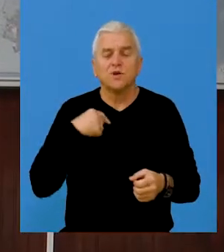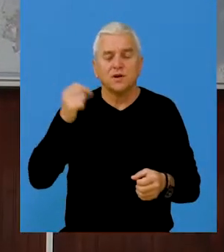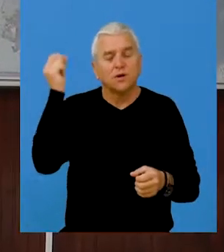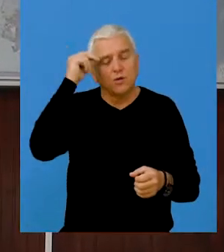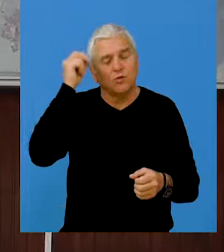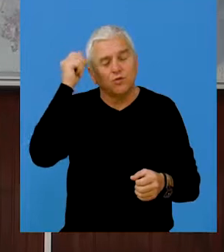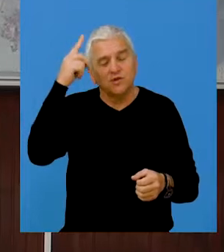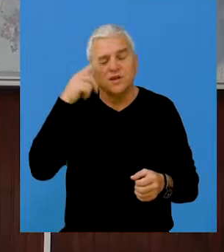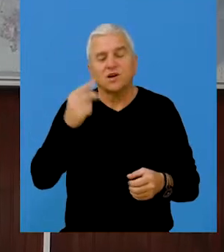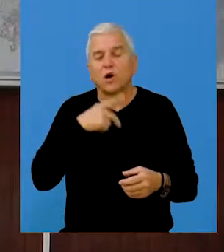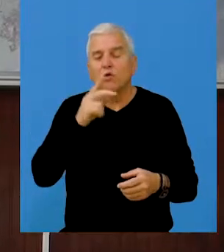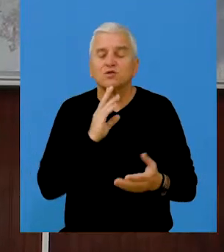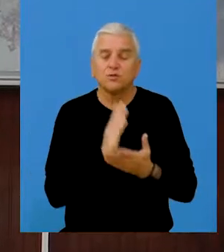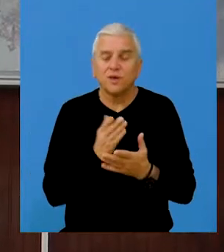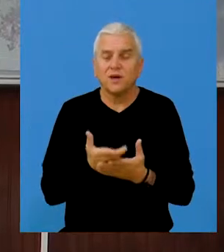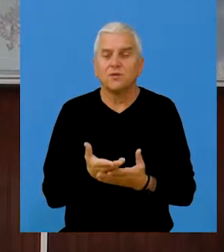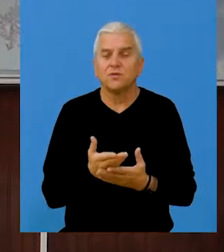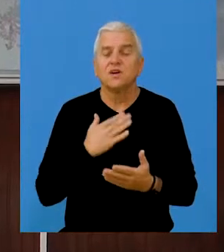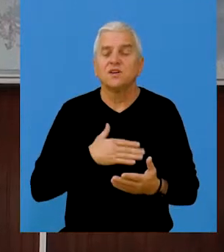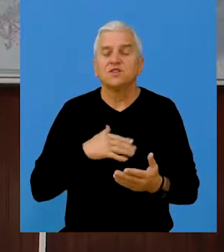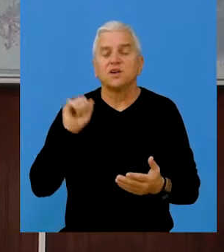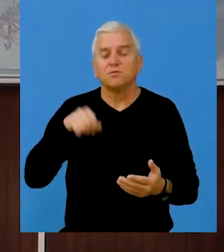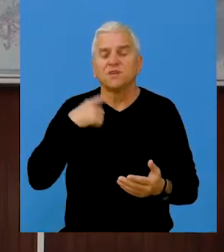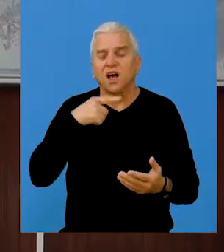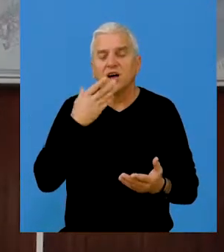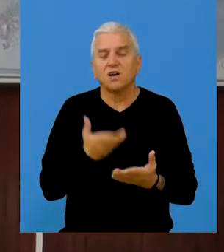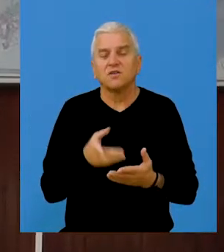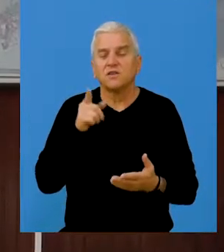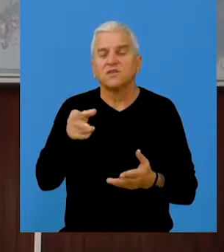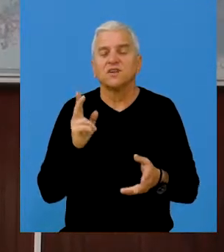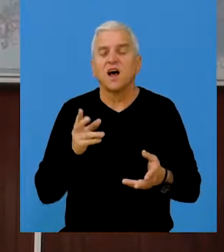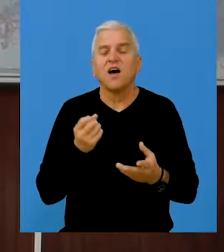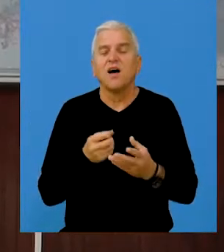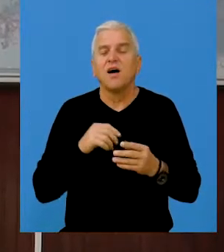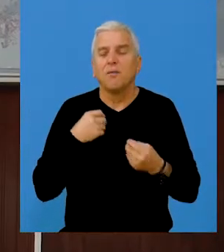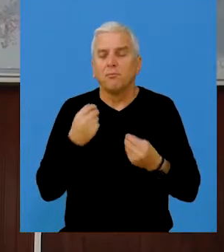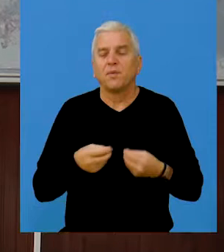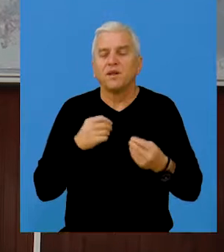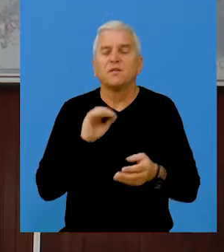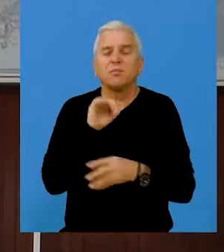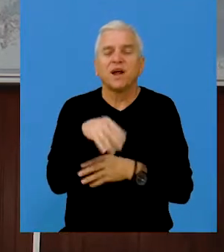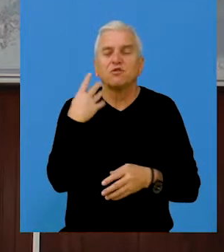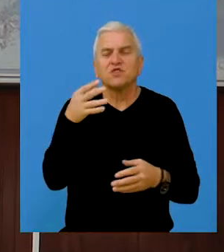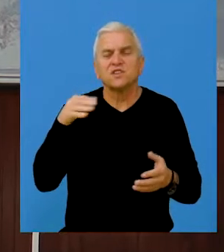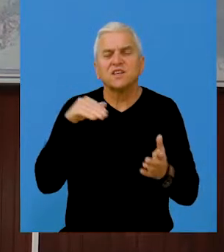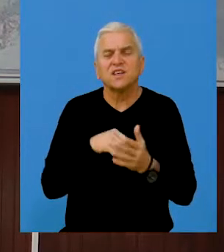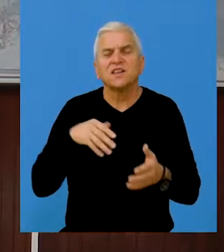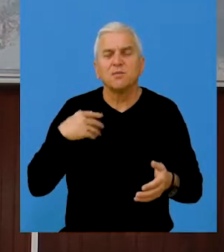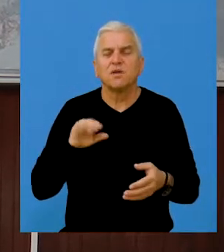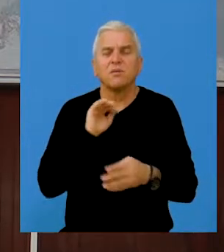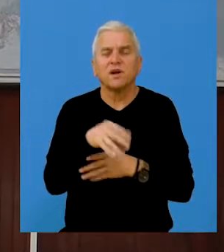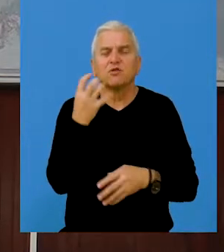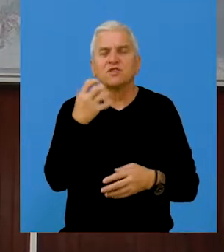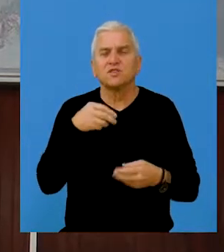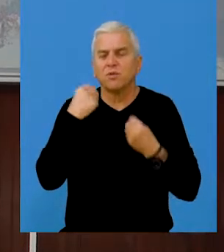podršku i podsjećaju nas na naše predavanje koje su održana. Želim da naglasim da je ovakva predavanja su održana za preko 40.000